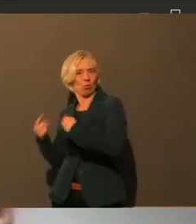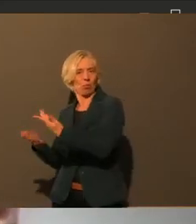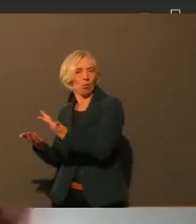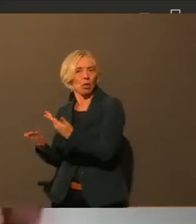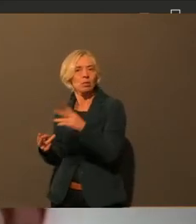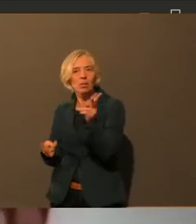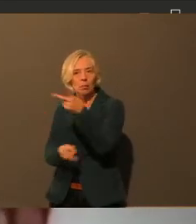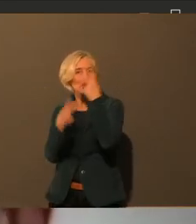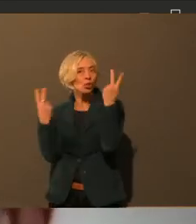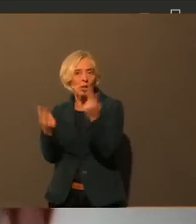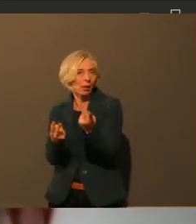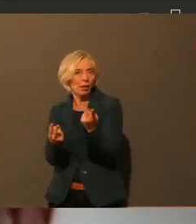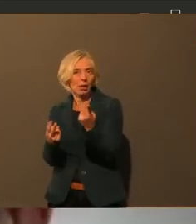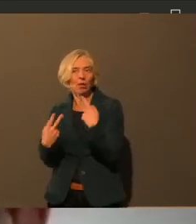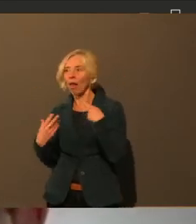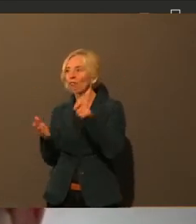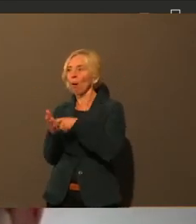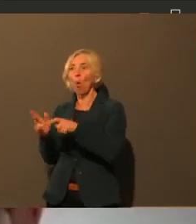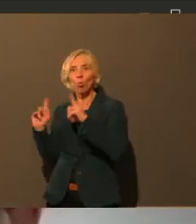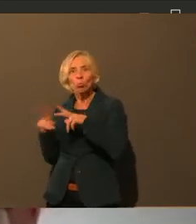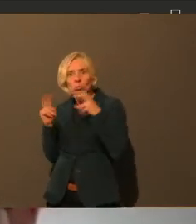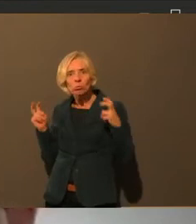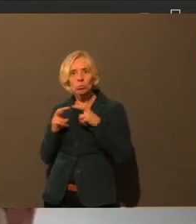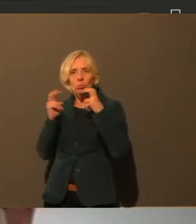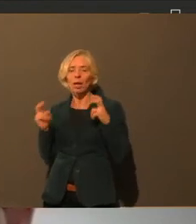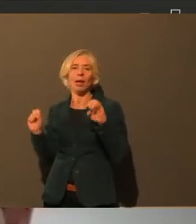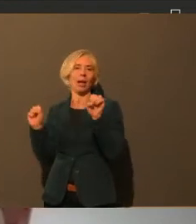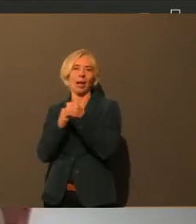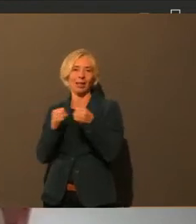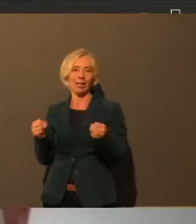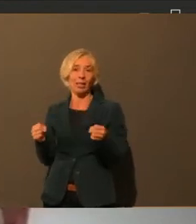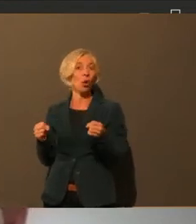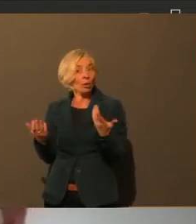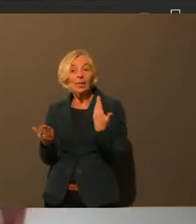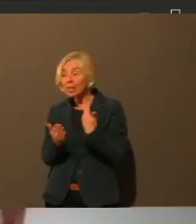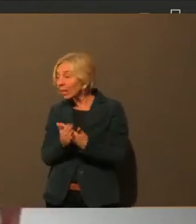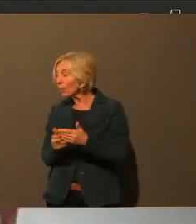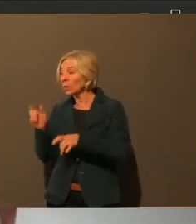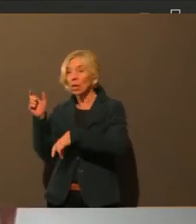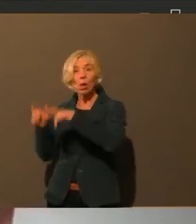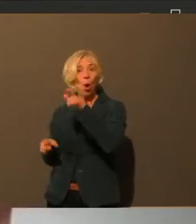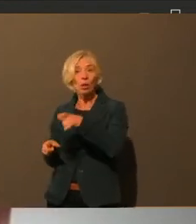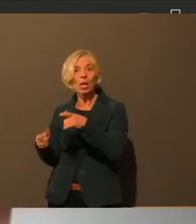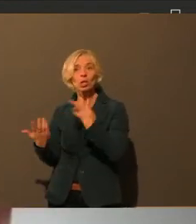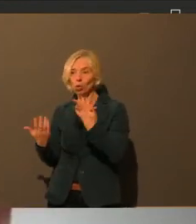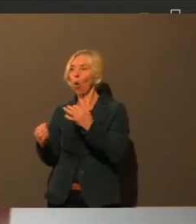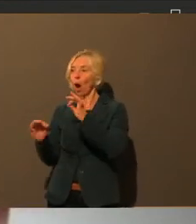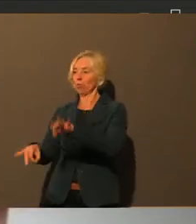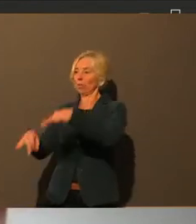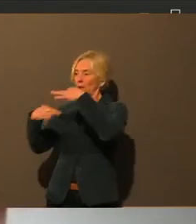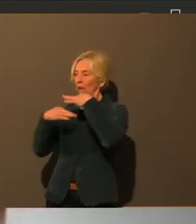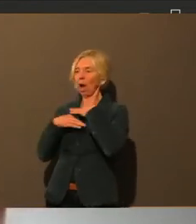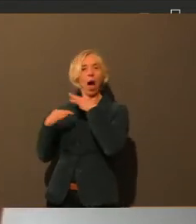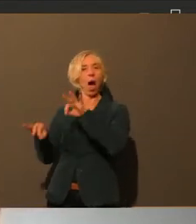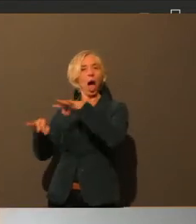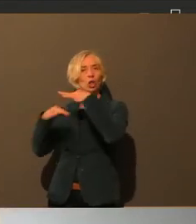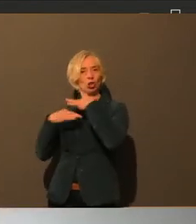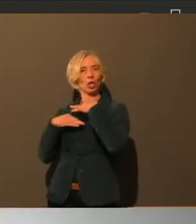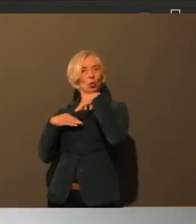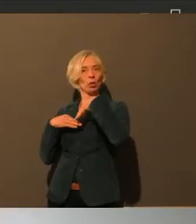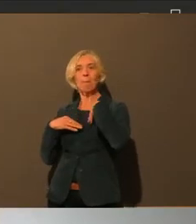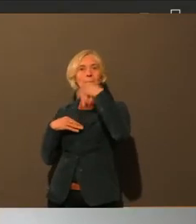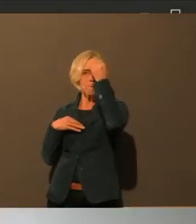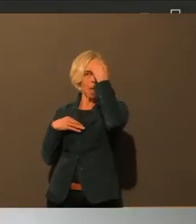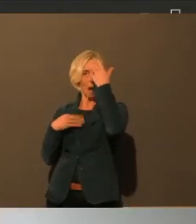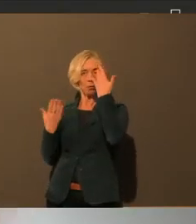niemand. Und dann kann es natürlich passieren, dass jemand, der asymptomatisch ist, Corona in so Pflegeheim einträgt. Und tatsächlich haben wir jetzt immer